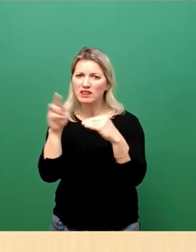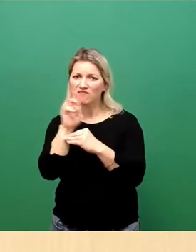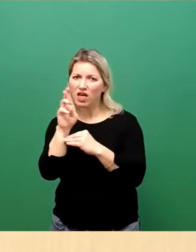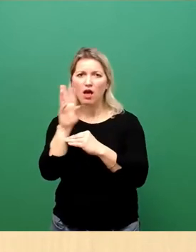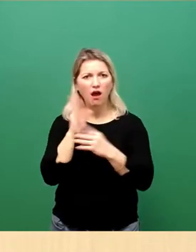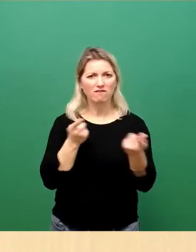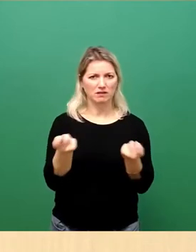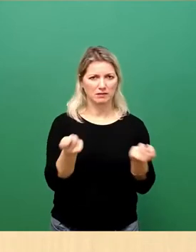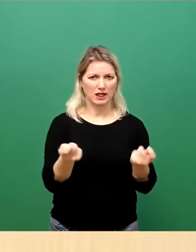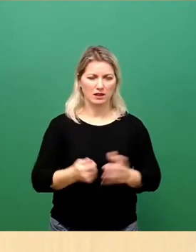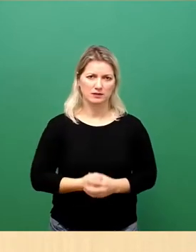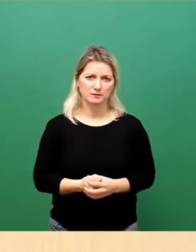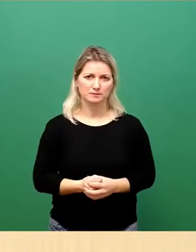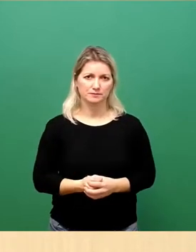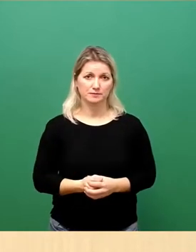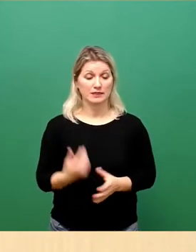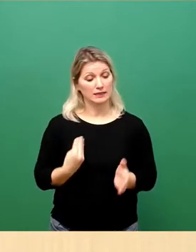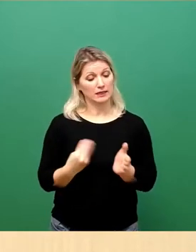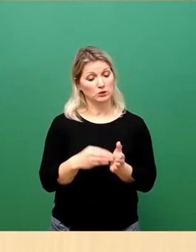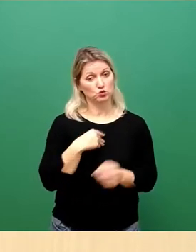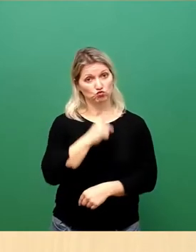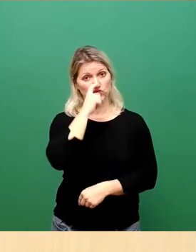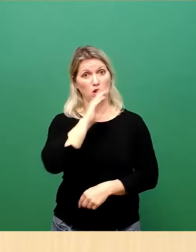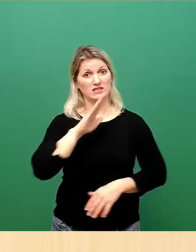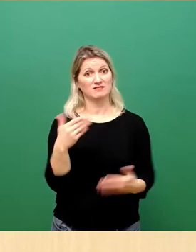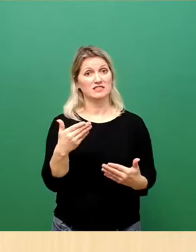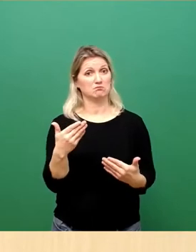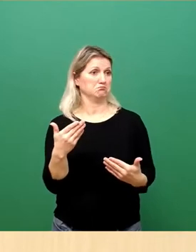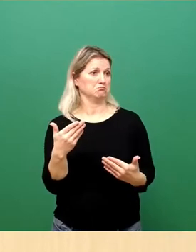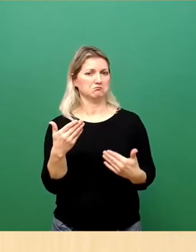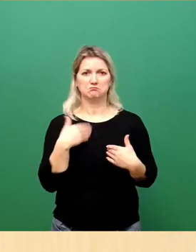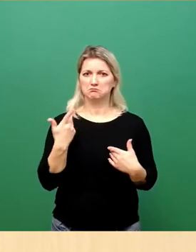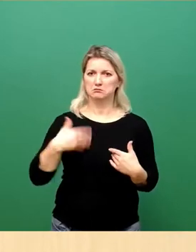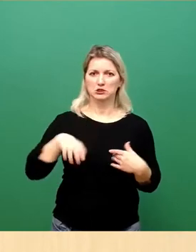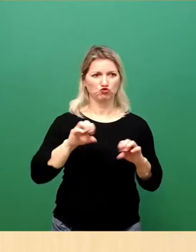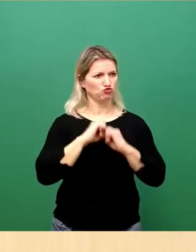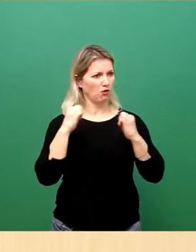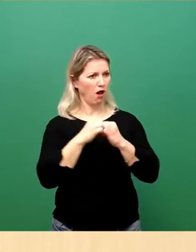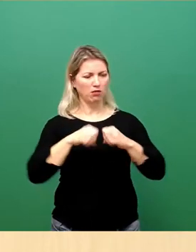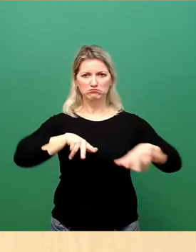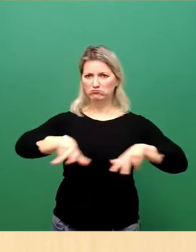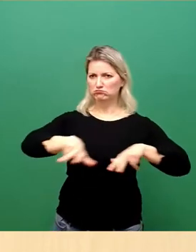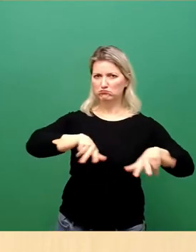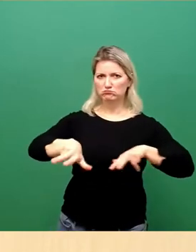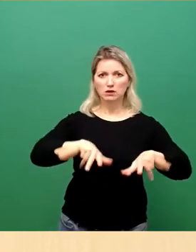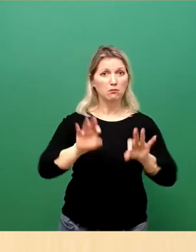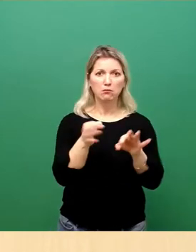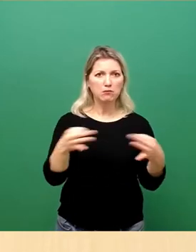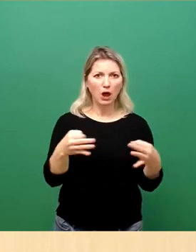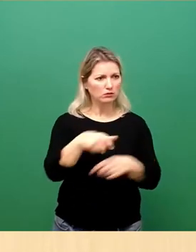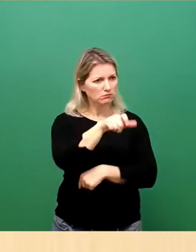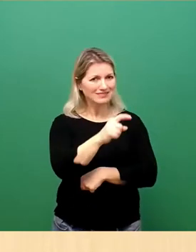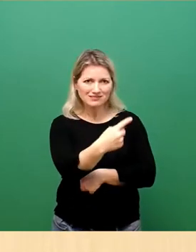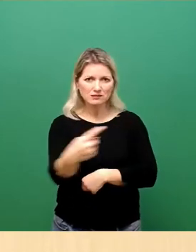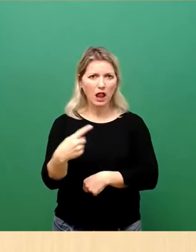bin ich sehr stolz, es braucht kein staatliches Handeln in unserer Stadt, damit die Menschen aktiv werden. Schon jetzt sind